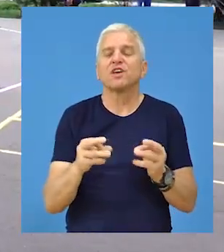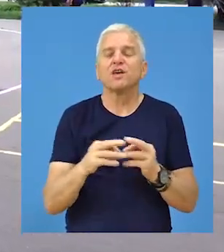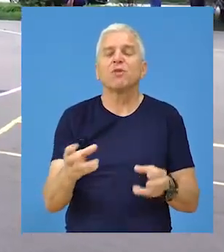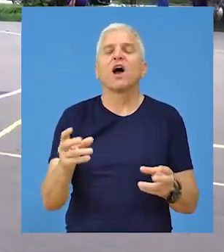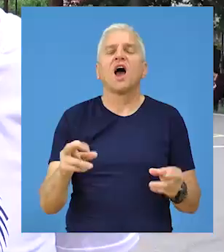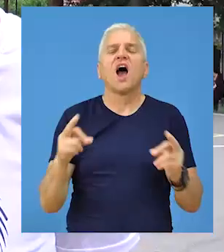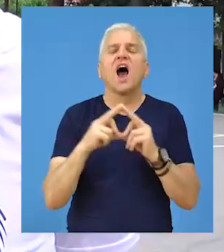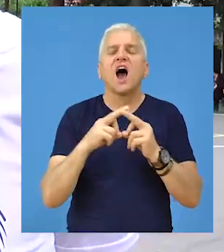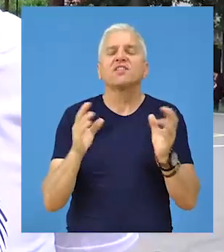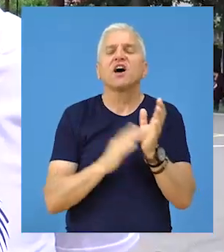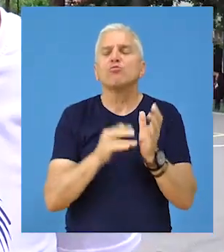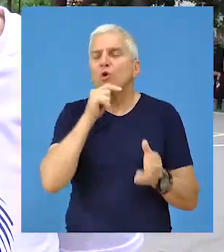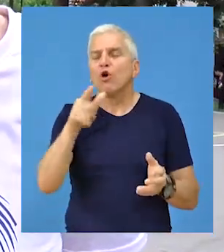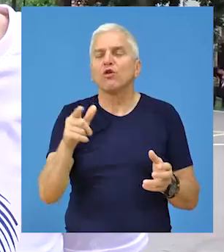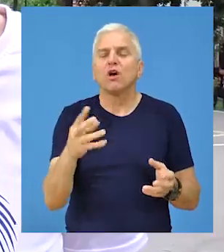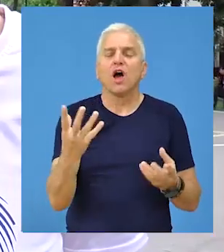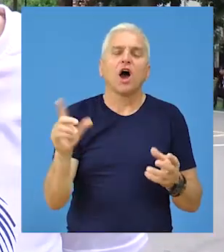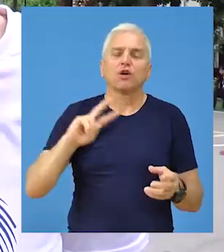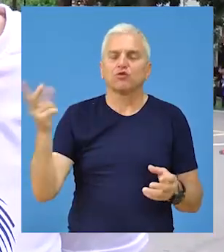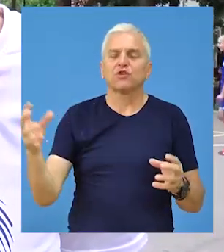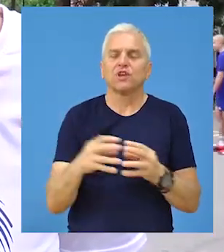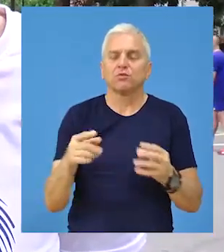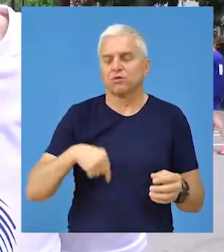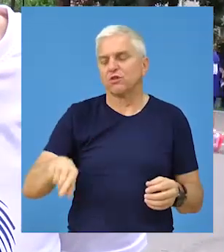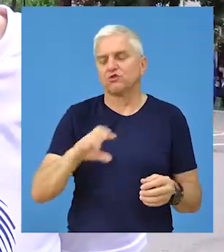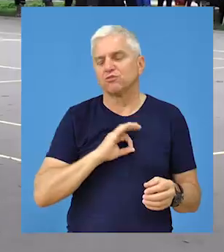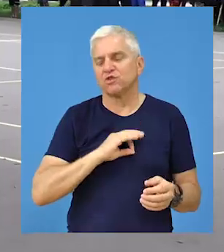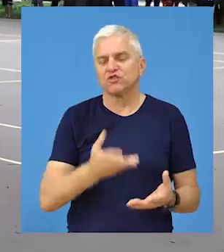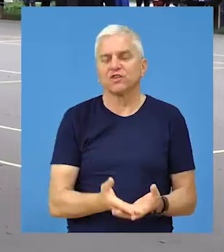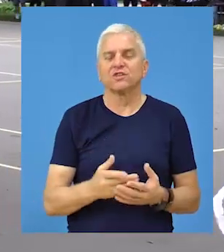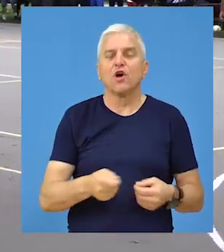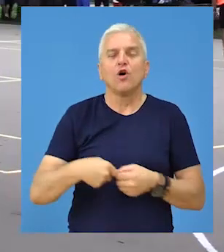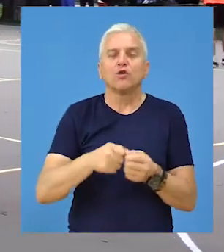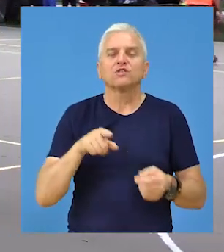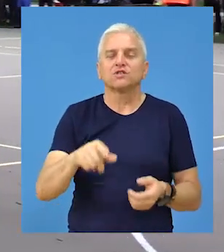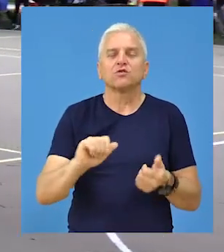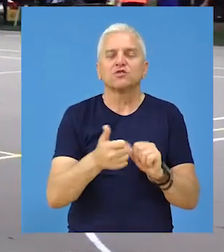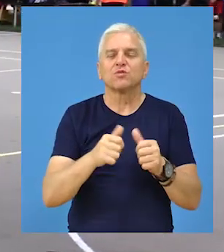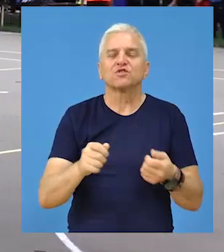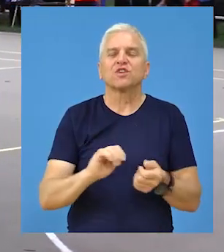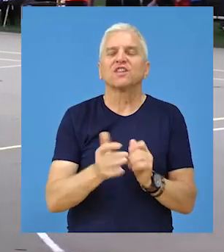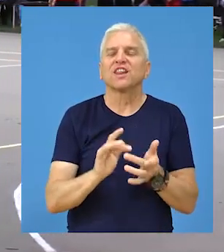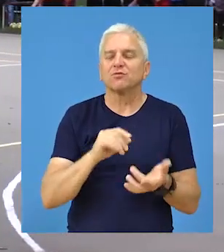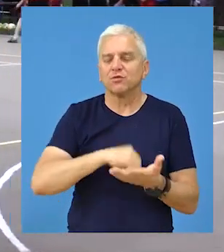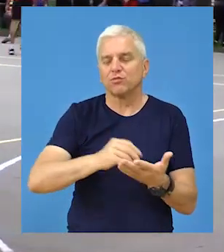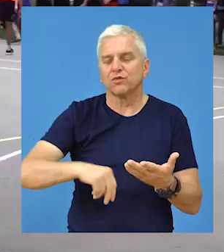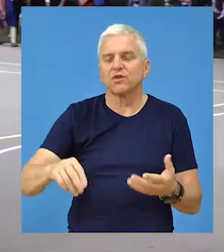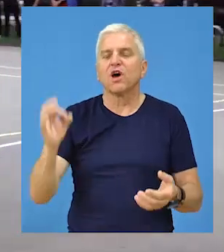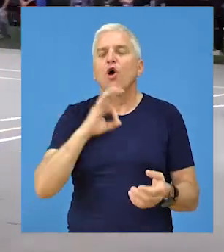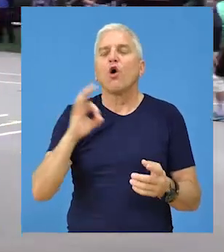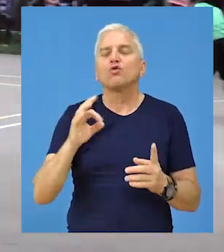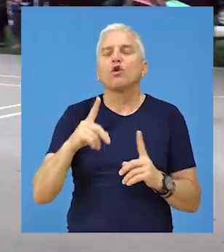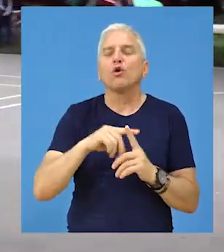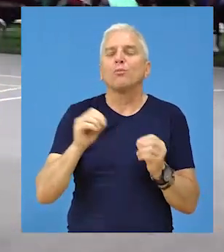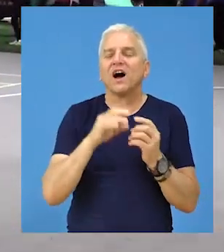Ada Novo Milošev i ostale ekipe su iz naše grada. Organizaciju ovog sportskog događaja potpisuju Oto